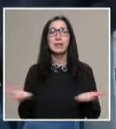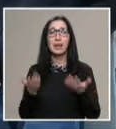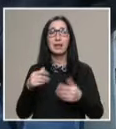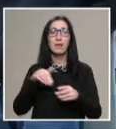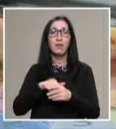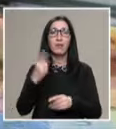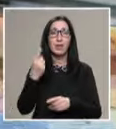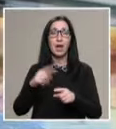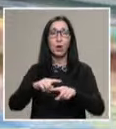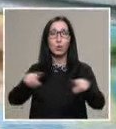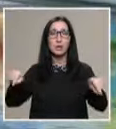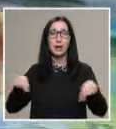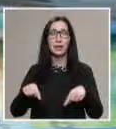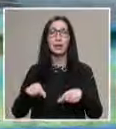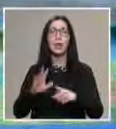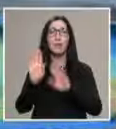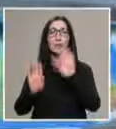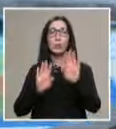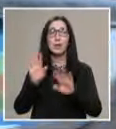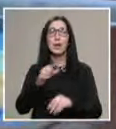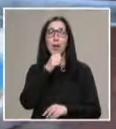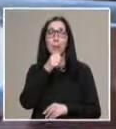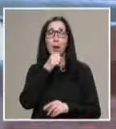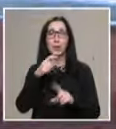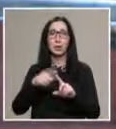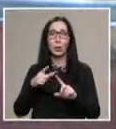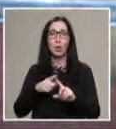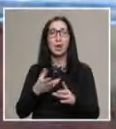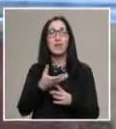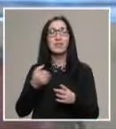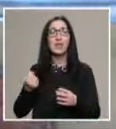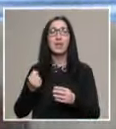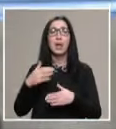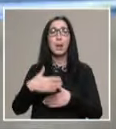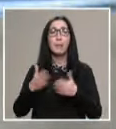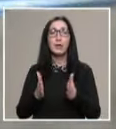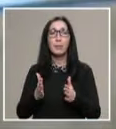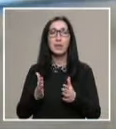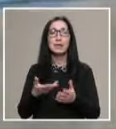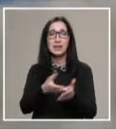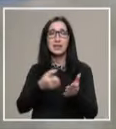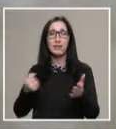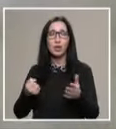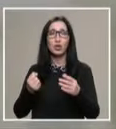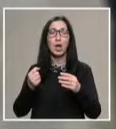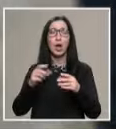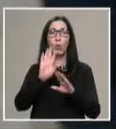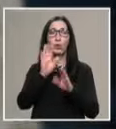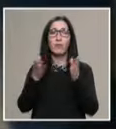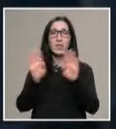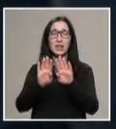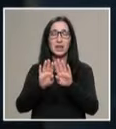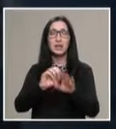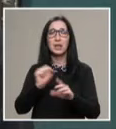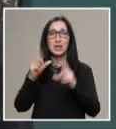в една от стаите на музея Баба Тонка. Всеки предмет се изважда от витрините и се сканира най-подробно. Изключително